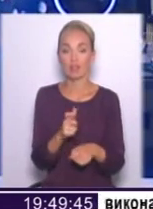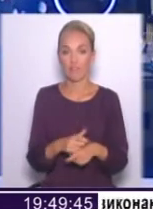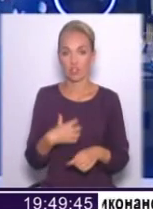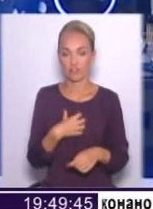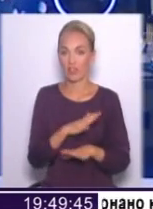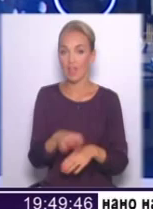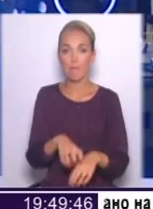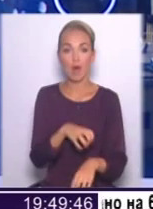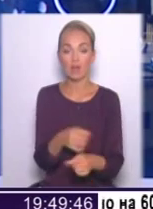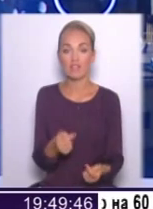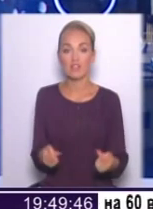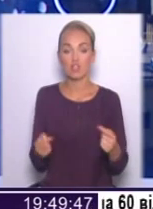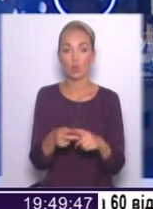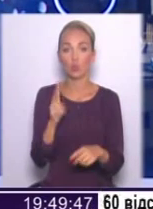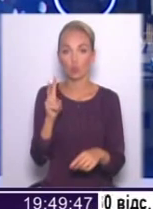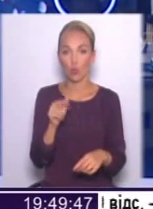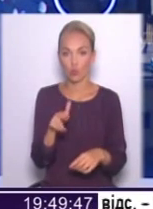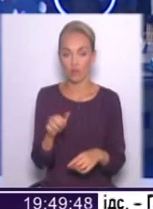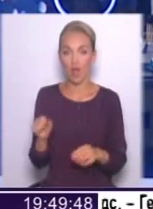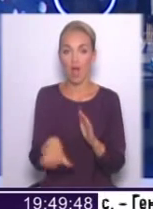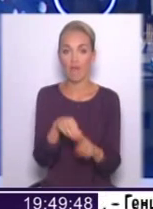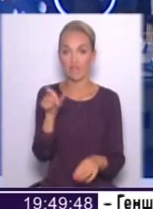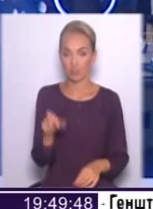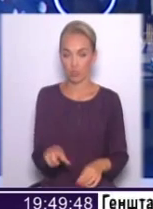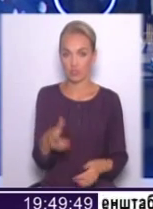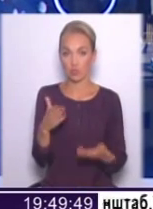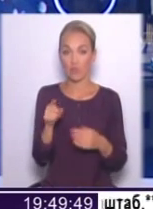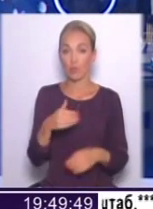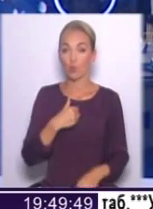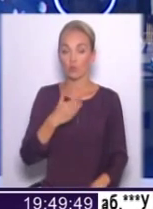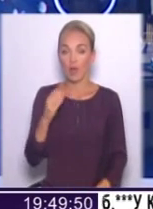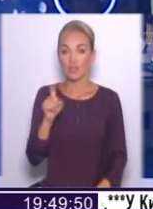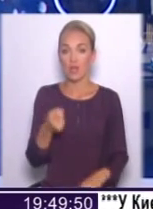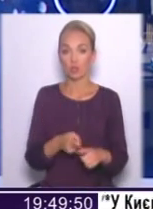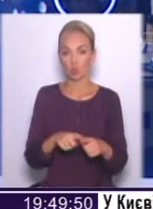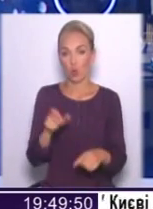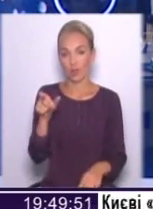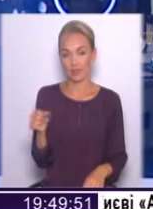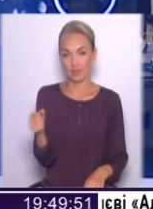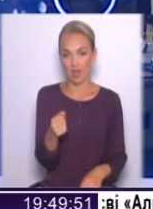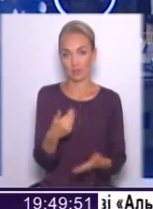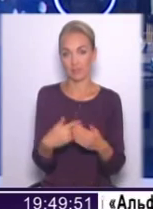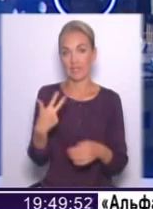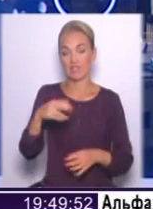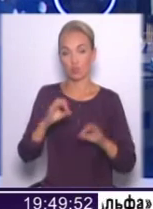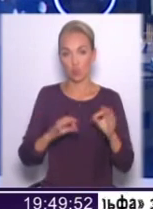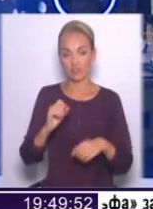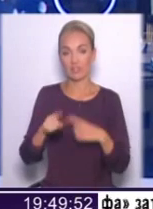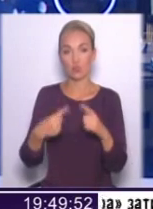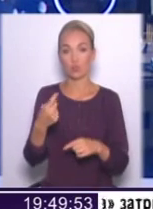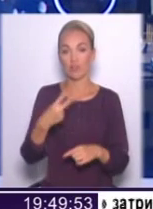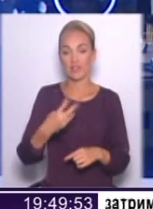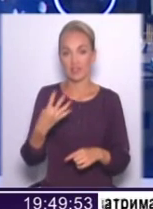визначає, хто прийшов, а виборець визначає, хто прийшов. Якщо ви проголосували за цього кандидата, ну, там, наприклад, 30%, за наступно 29